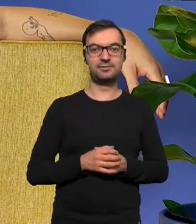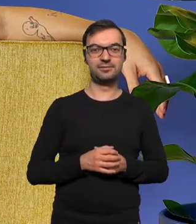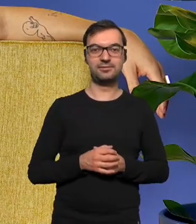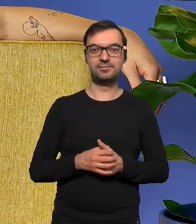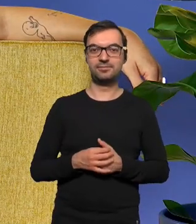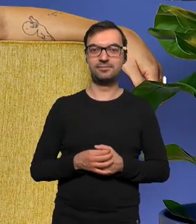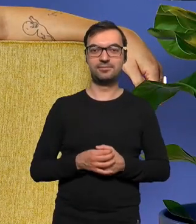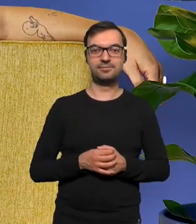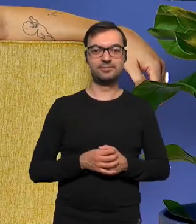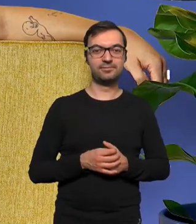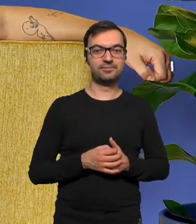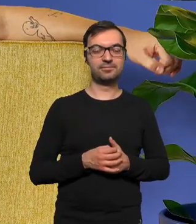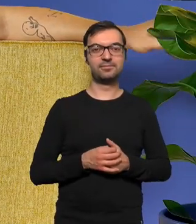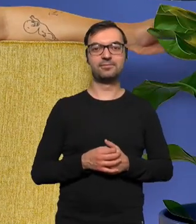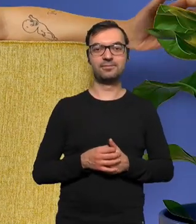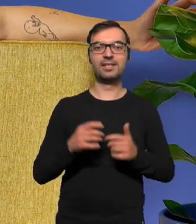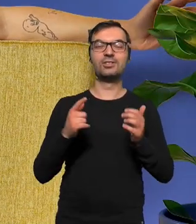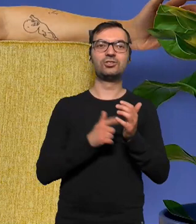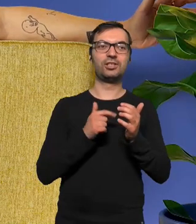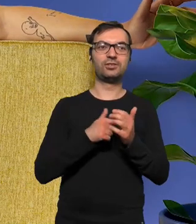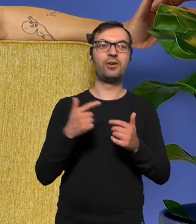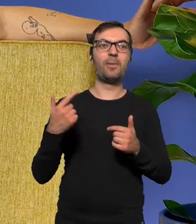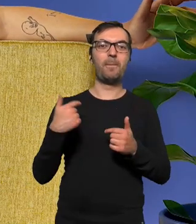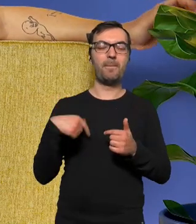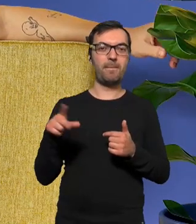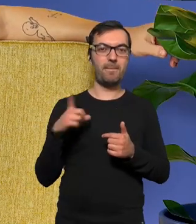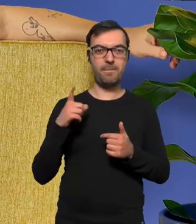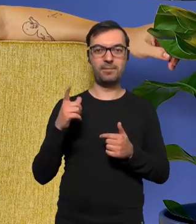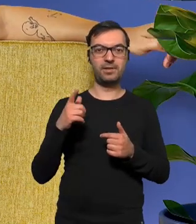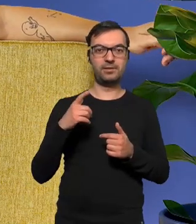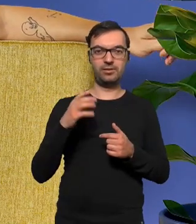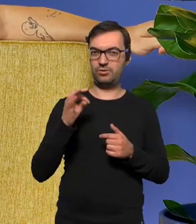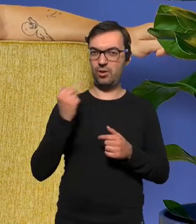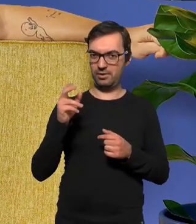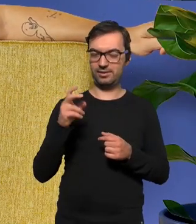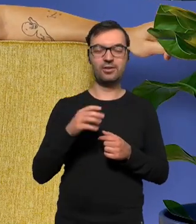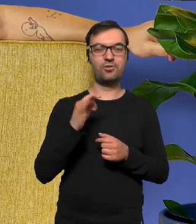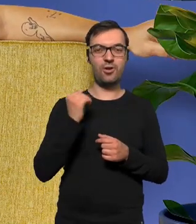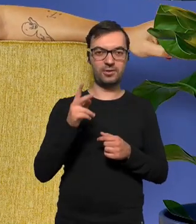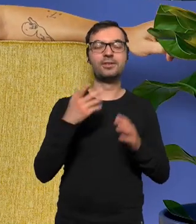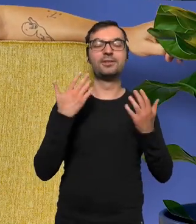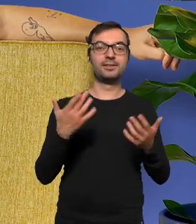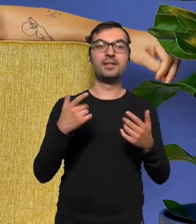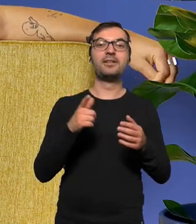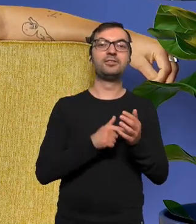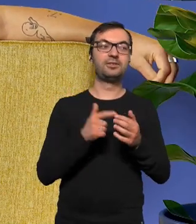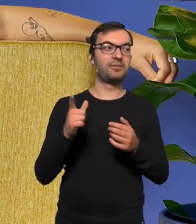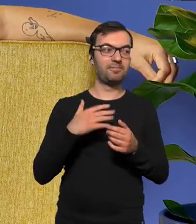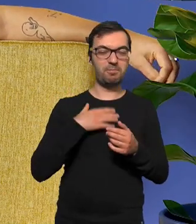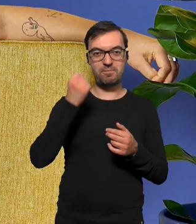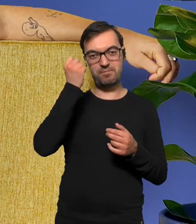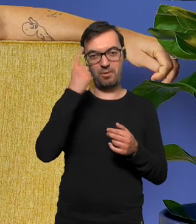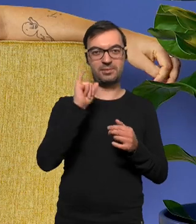jest to tak że zazwyczaj mamy pomysł na teledysk Tomek pytał się Tomek tak Tomek zazwyczaj mamy